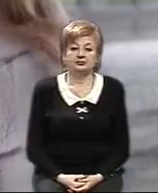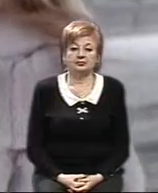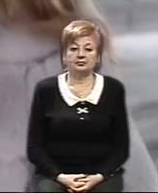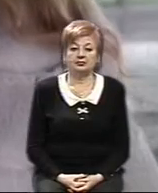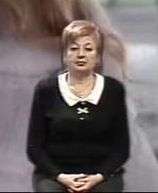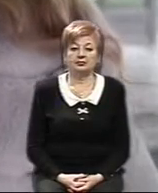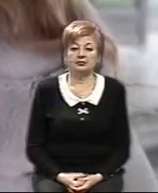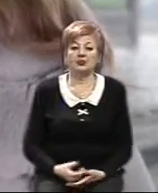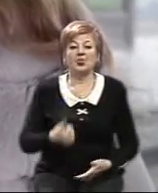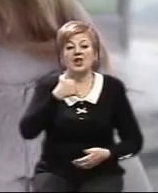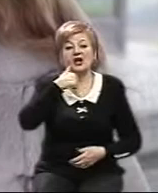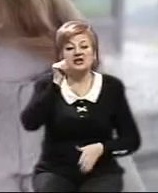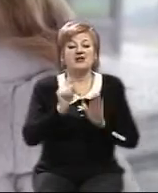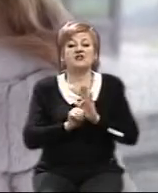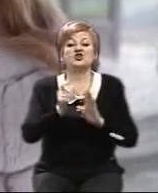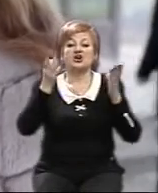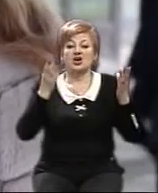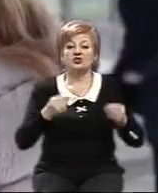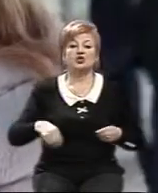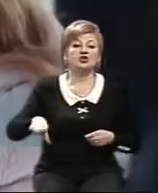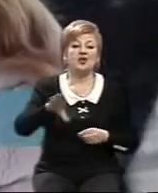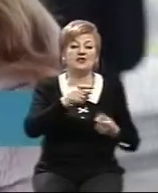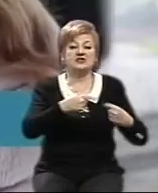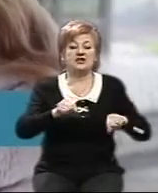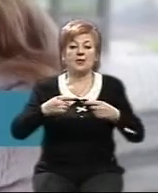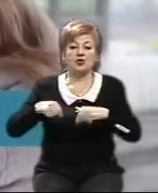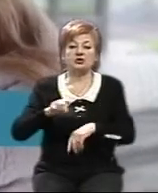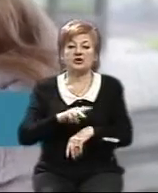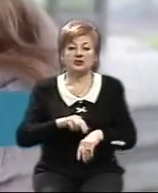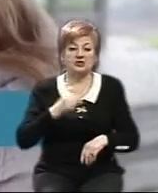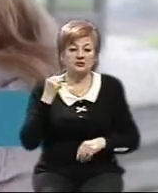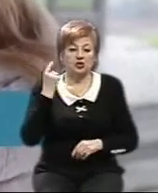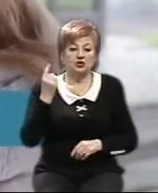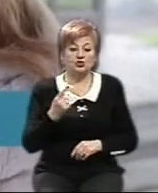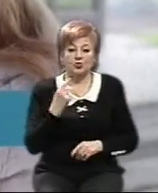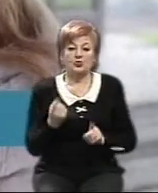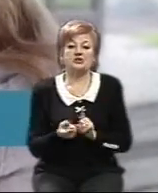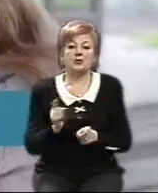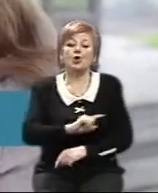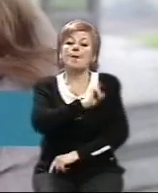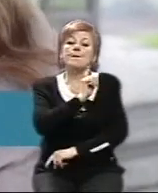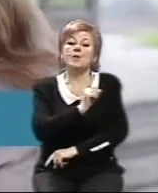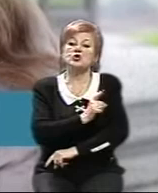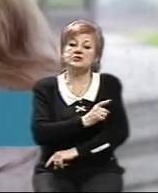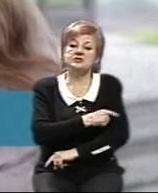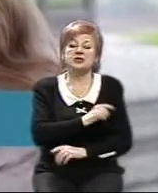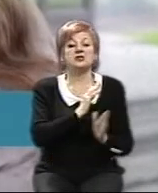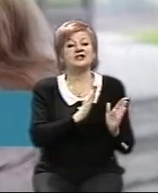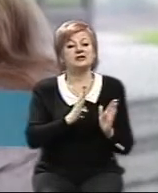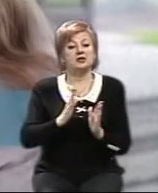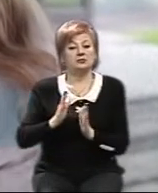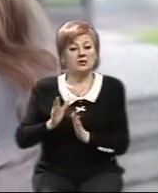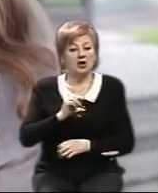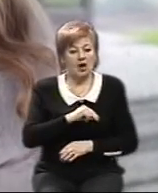З вчорашнього дня усі територіальні підрозділи поліції Запорізької області переведені на посилений варіант несення служби, як і